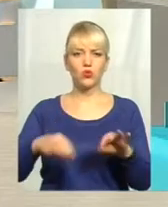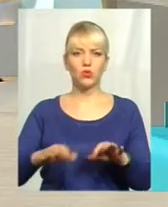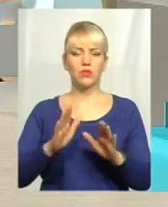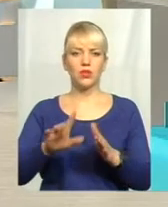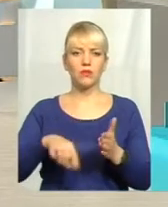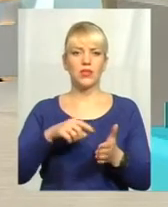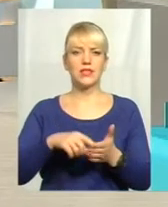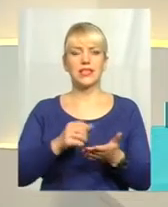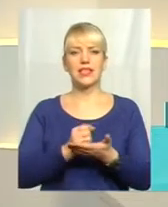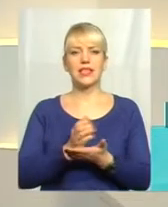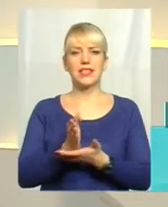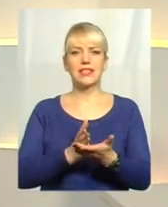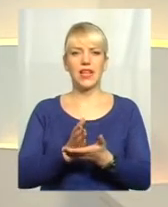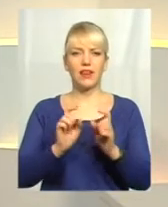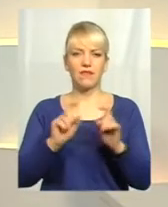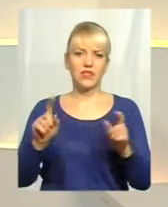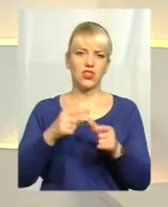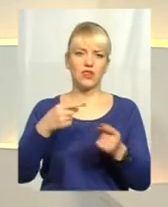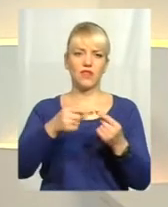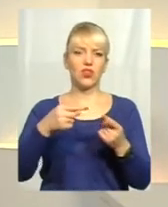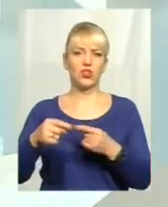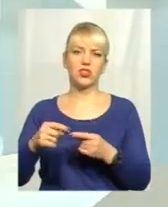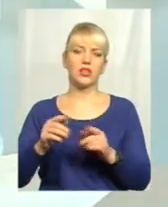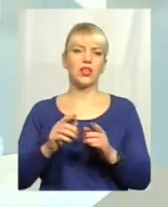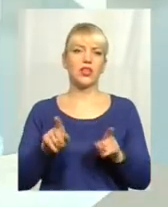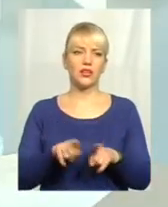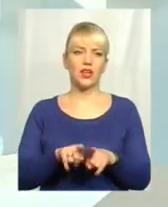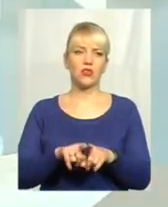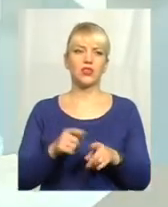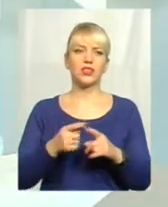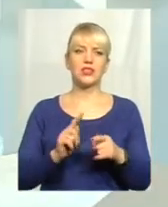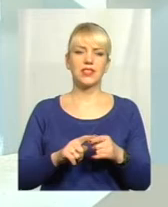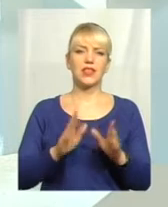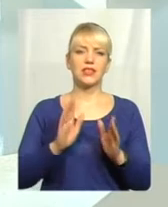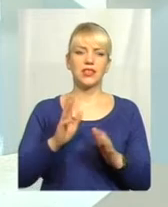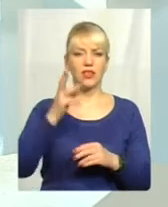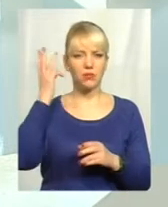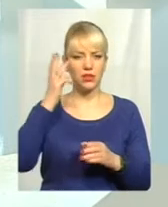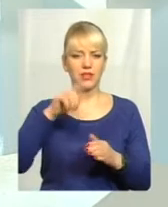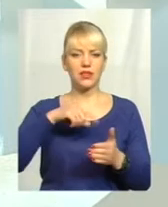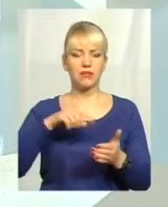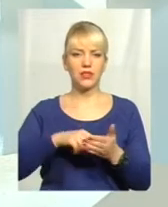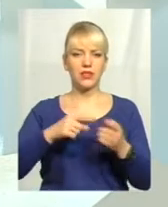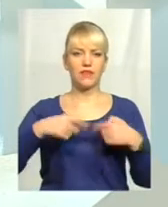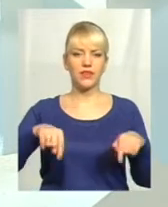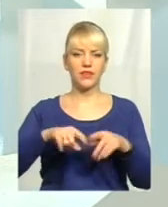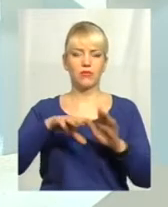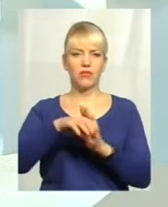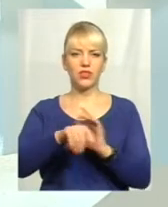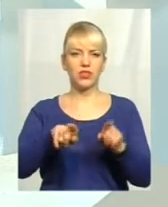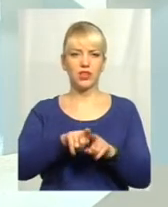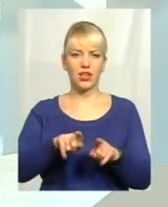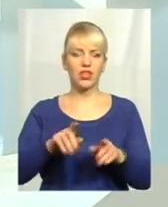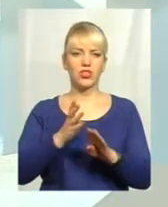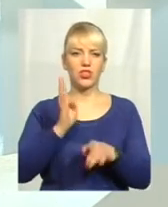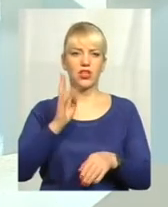сервісі чи в інших також? Ні, наразі це тільки в Хмельницькому міському відділі запроваджена така черга, але